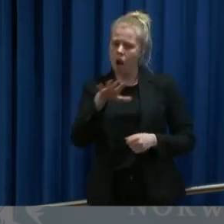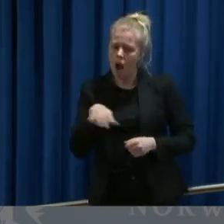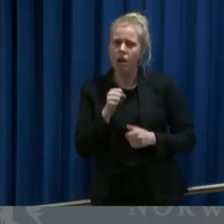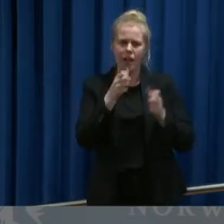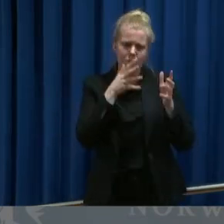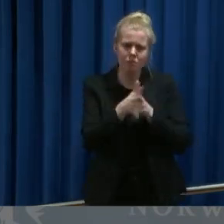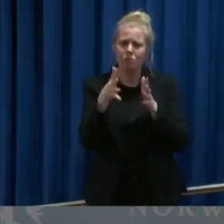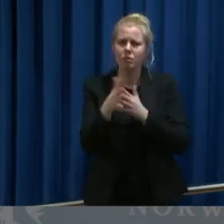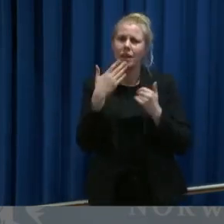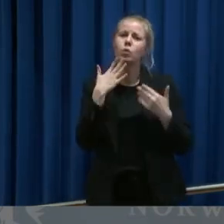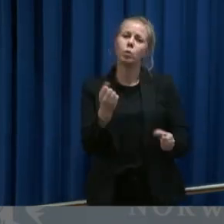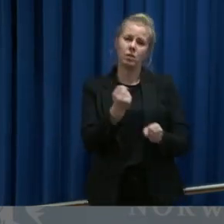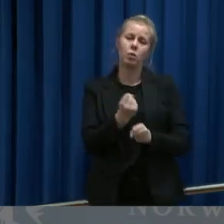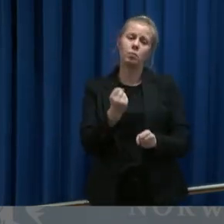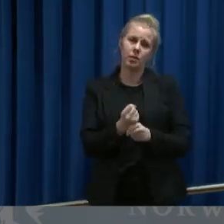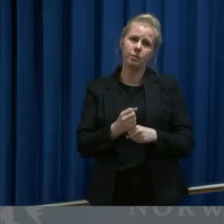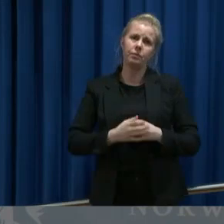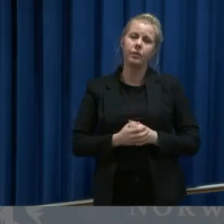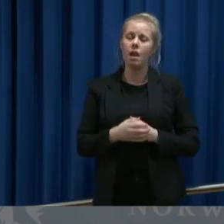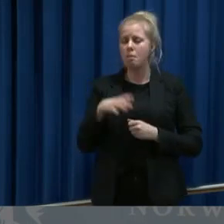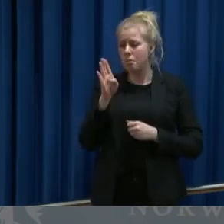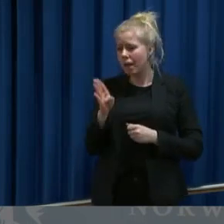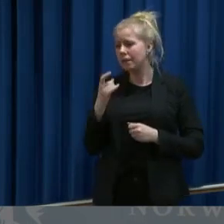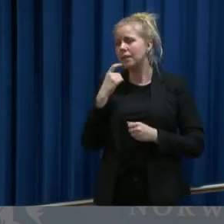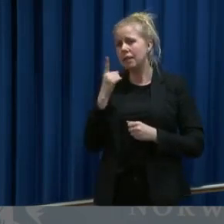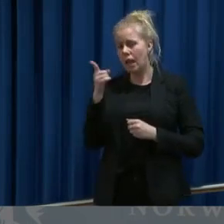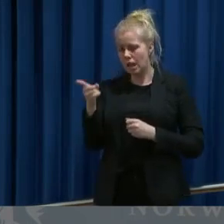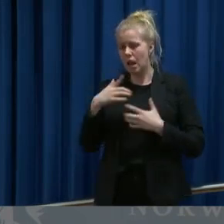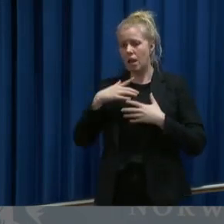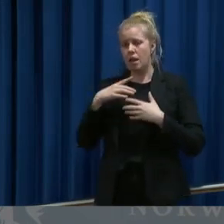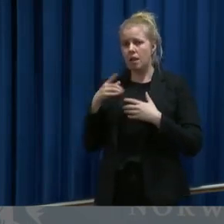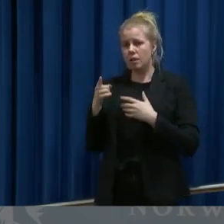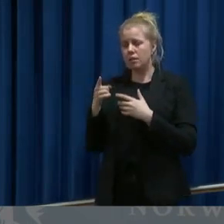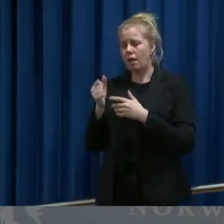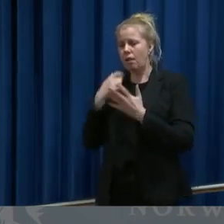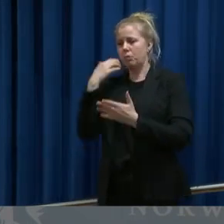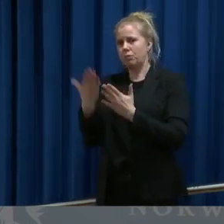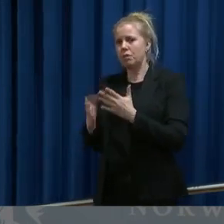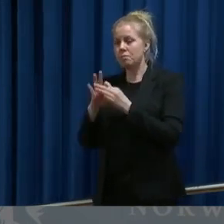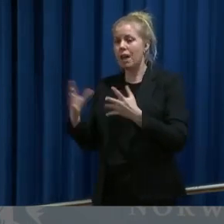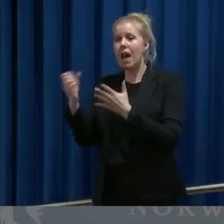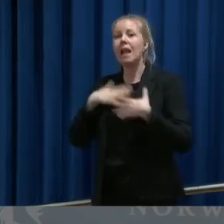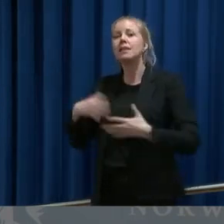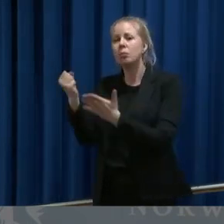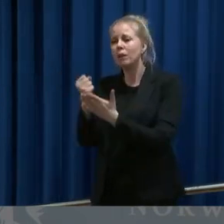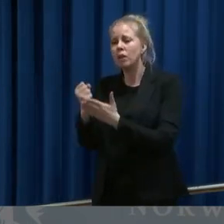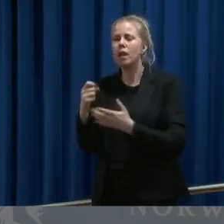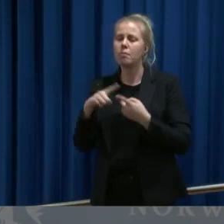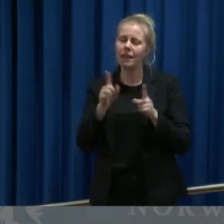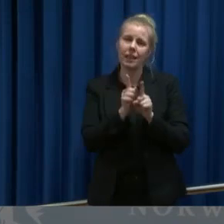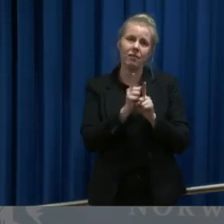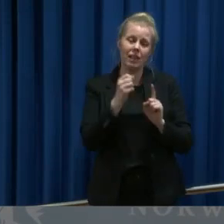kjempejobb. Og selv om Bent snakker mye om helsepersonell så har jeg lyst til å slutte med å si at jeg er så imponert over